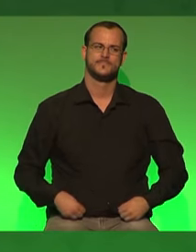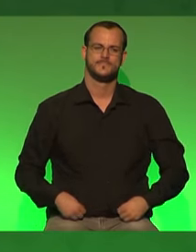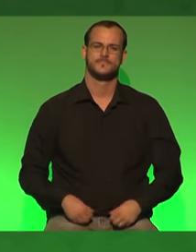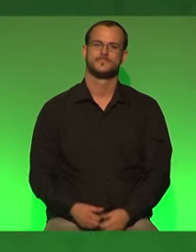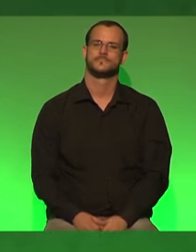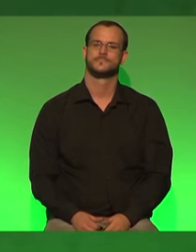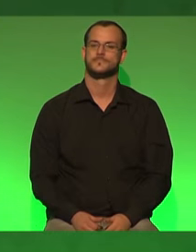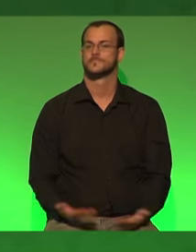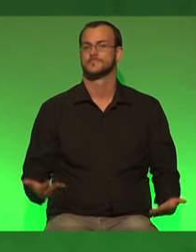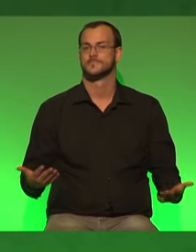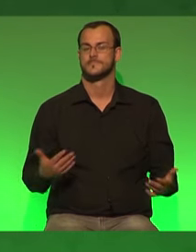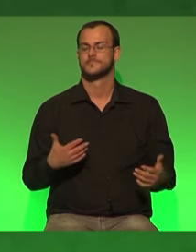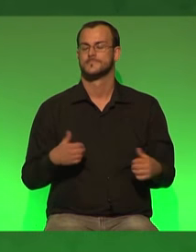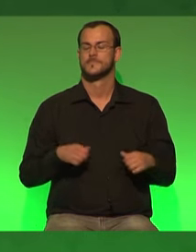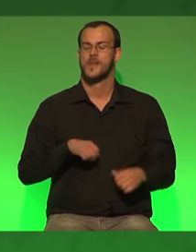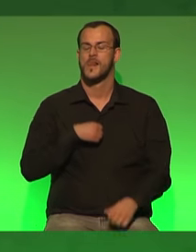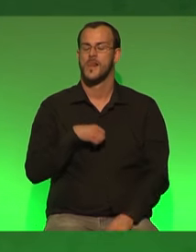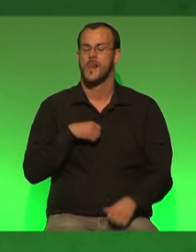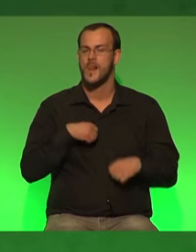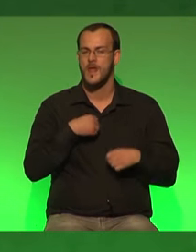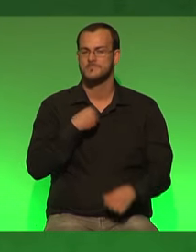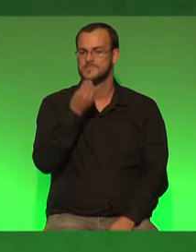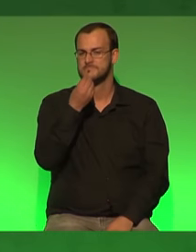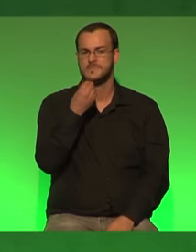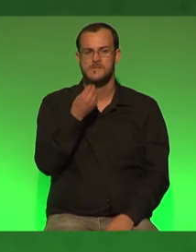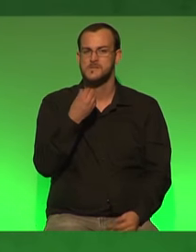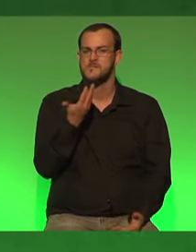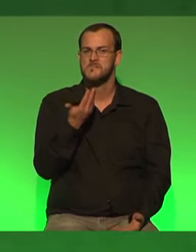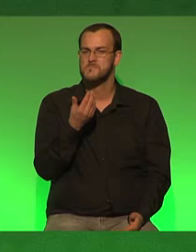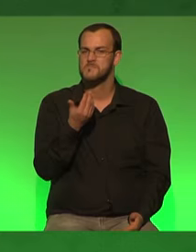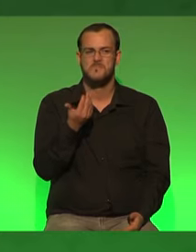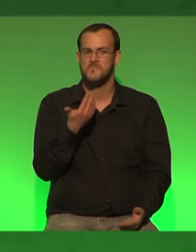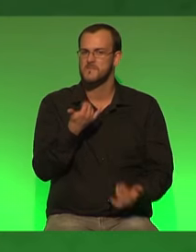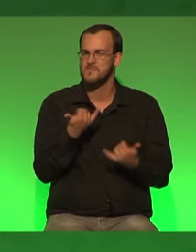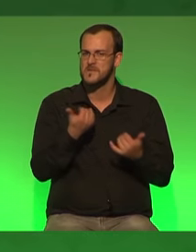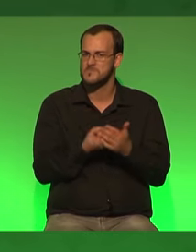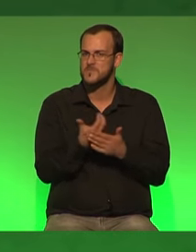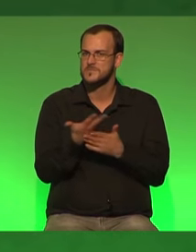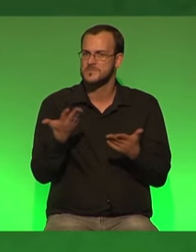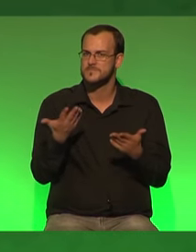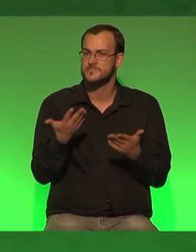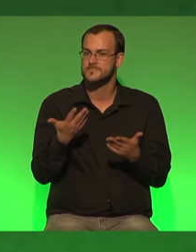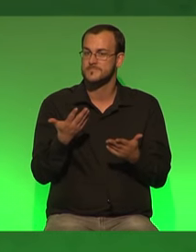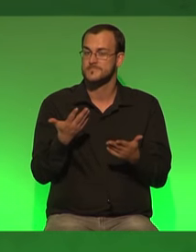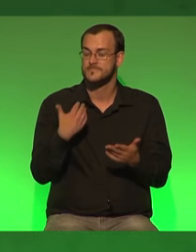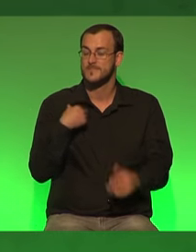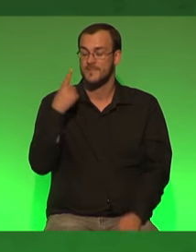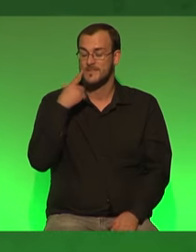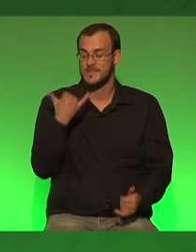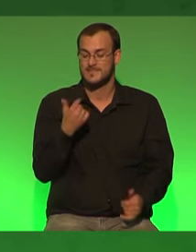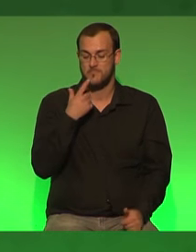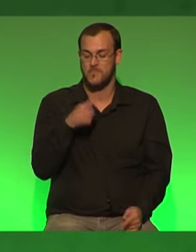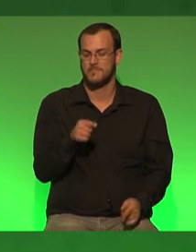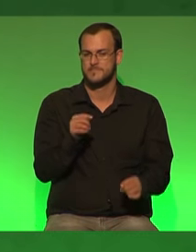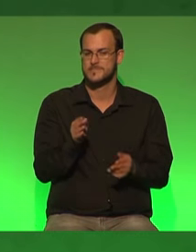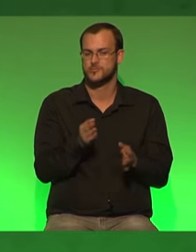wie werden unsere lebensmittel produziert eine gute frage wir wissen dass es anders geht als es im moment läuft das